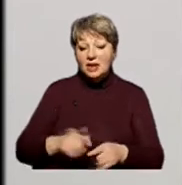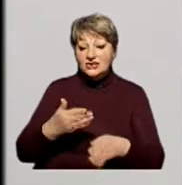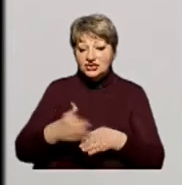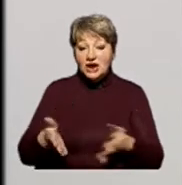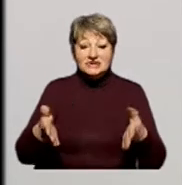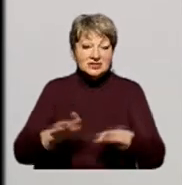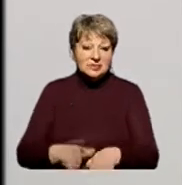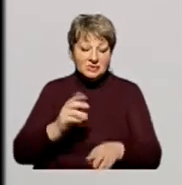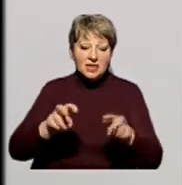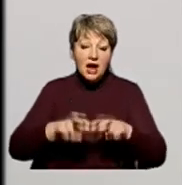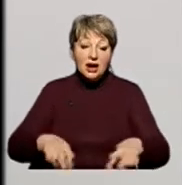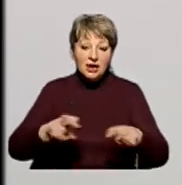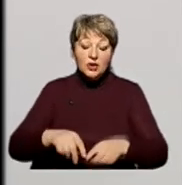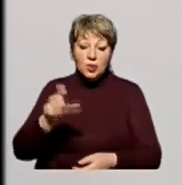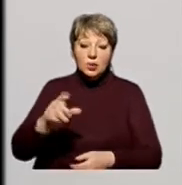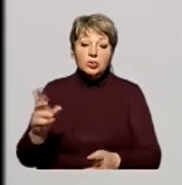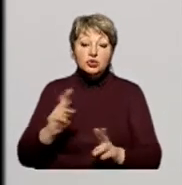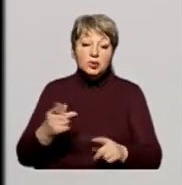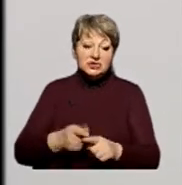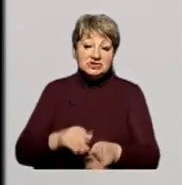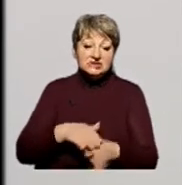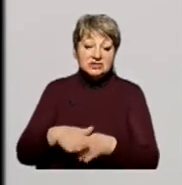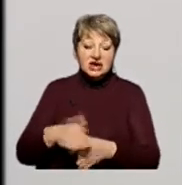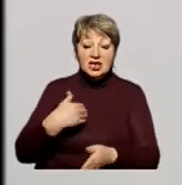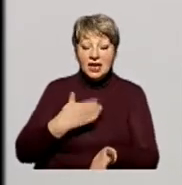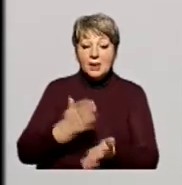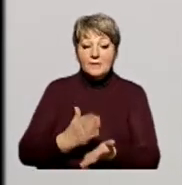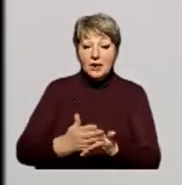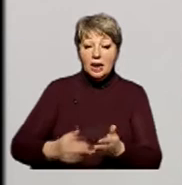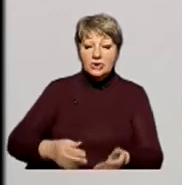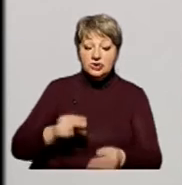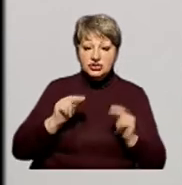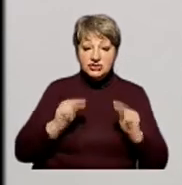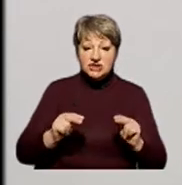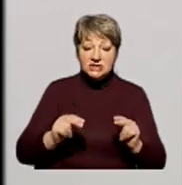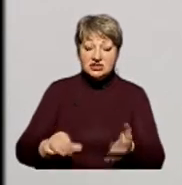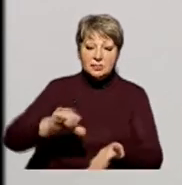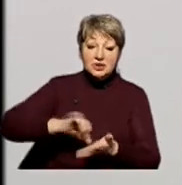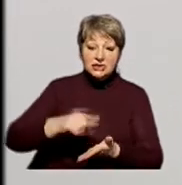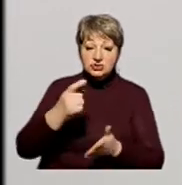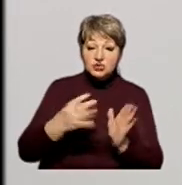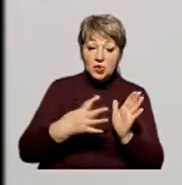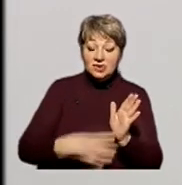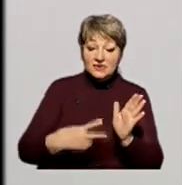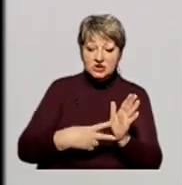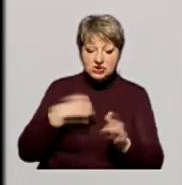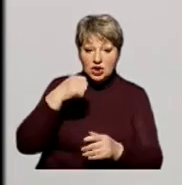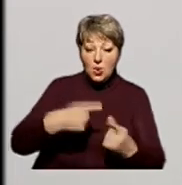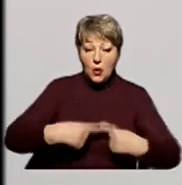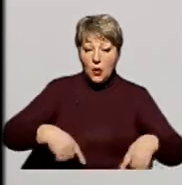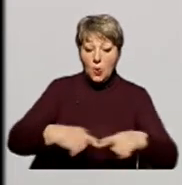на розслуг тих людей, які це зробили. Я мав честь представляти 197-й виборчий округ в минулому скликанні.